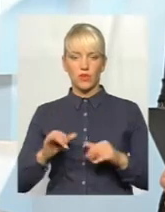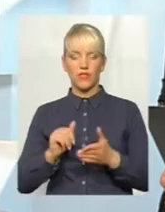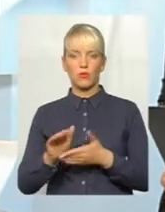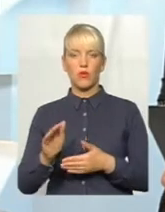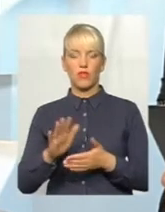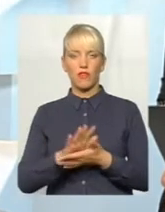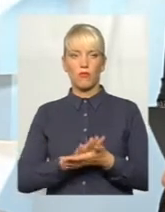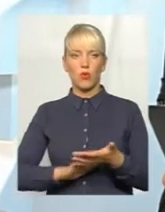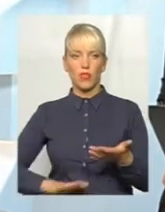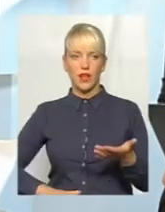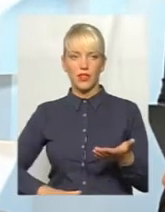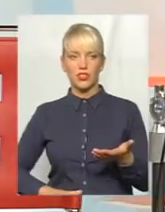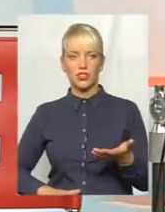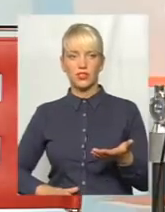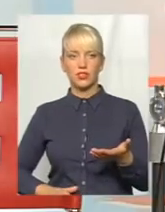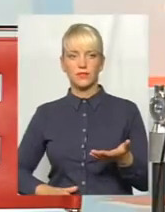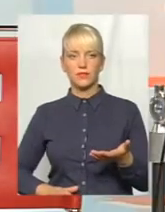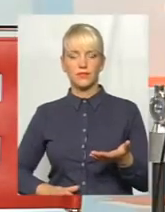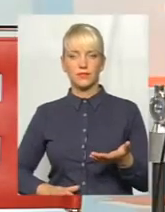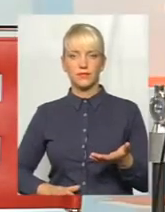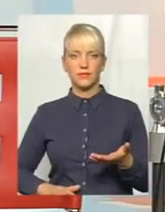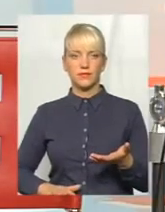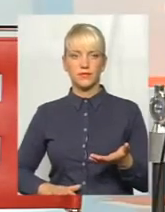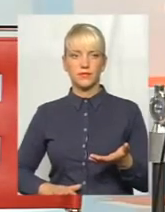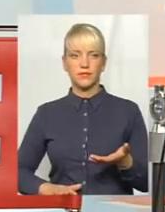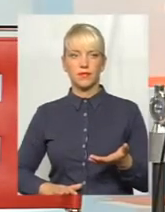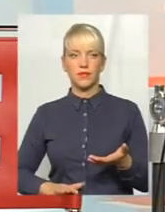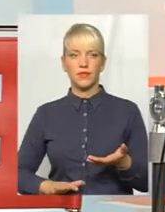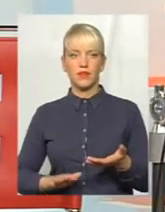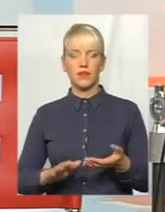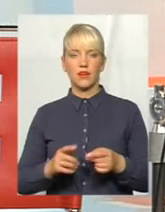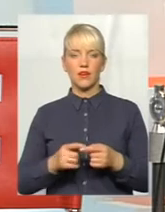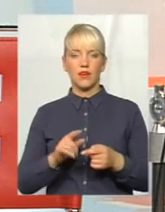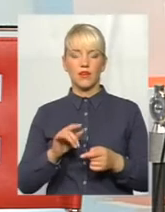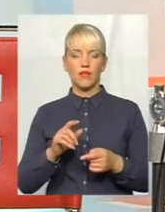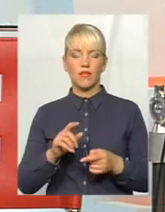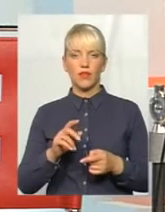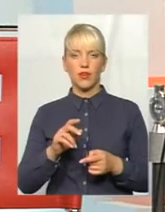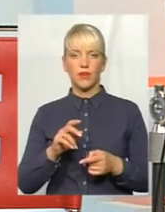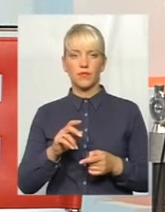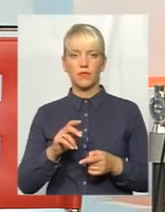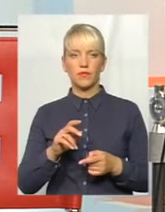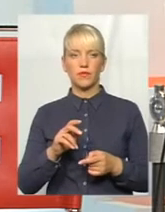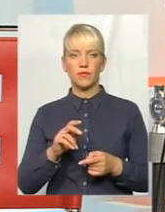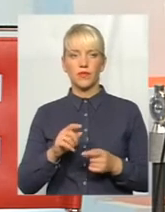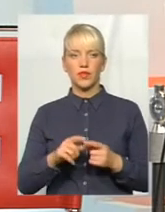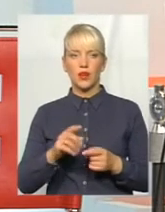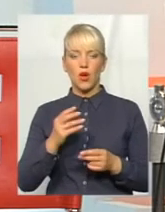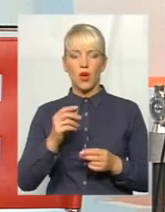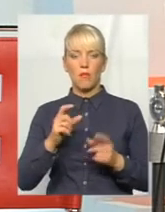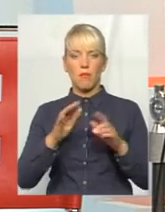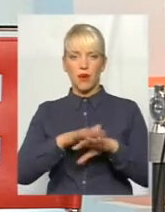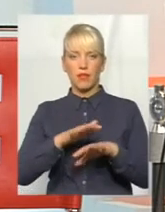позовному провадженні по цій справі. В подальшому комерційна